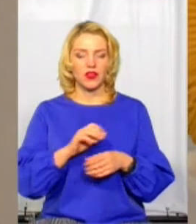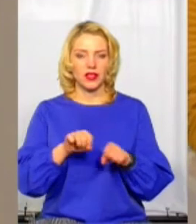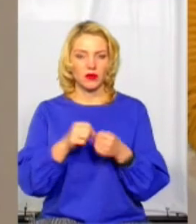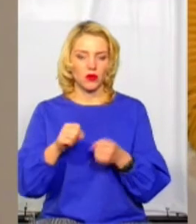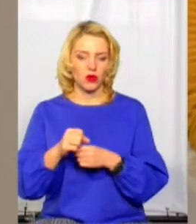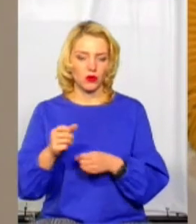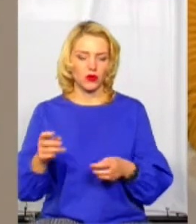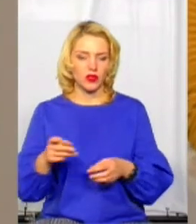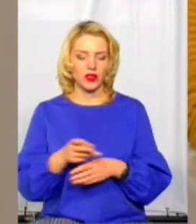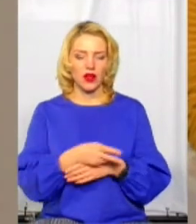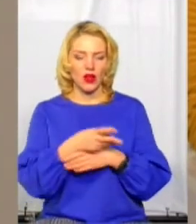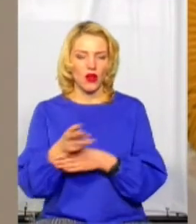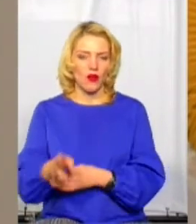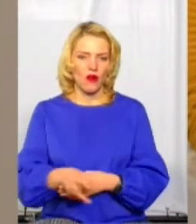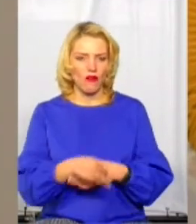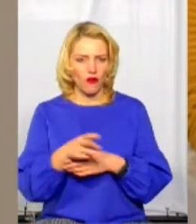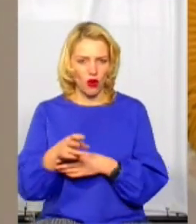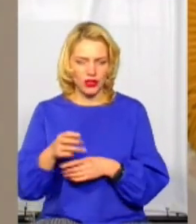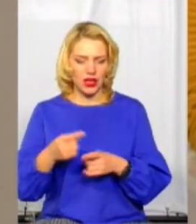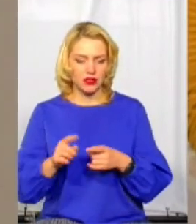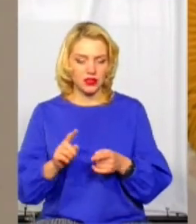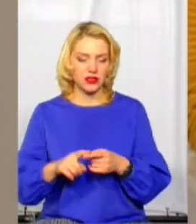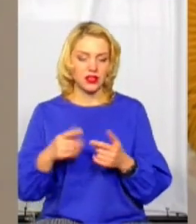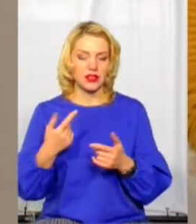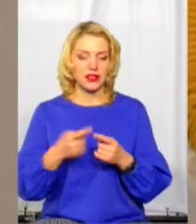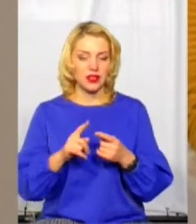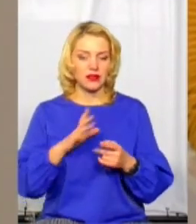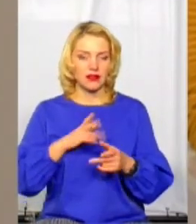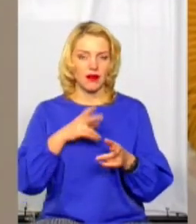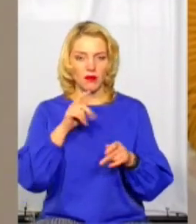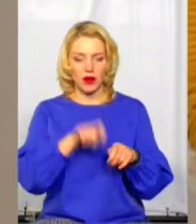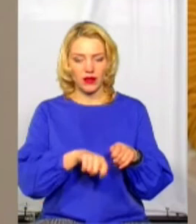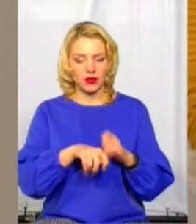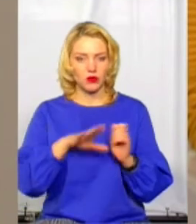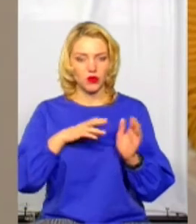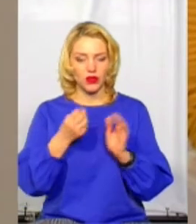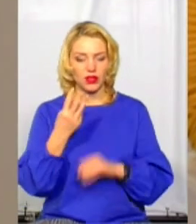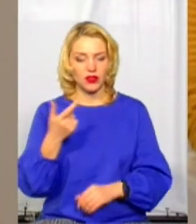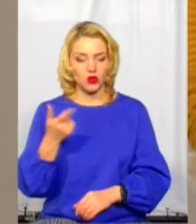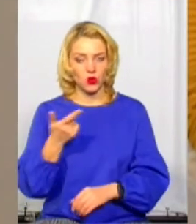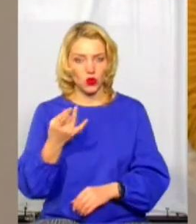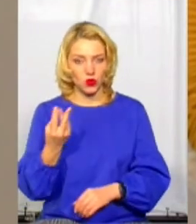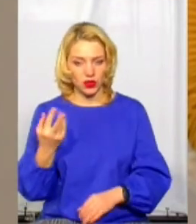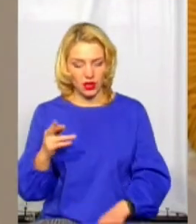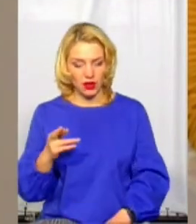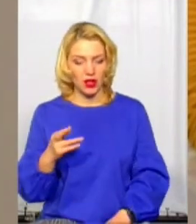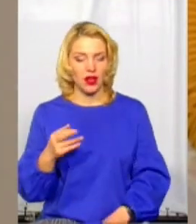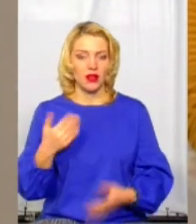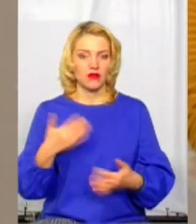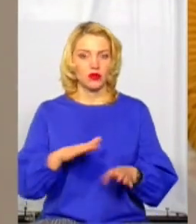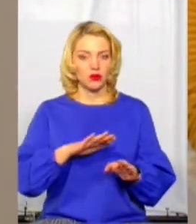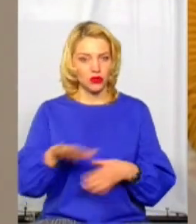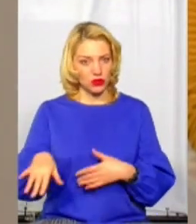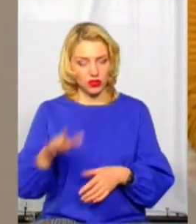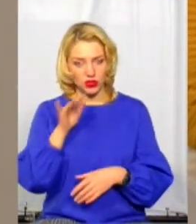рейд був 13 грудня, прийшло 11 днів. Чи знаєте ви, чи вдалося вже замінити несправні вогнегасники на